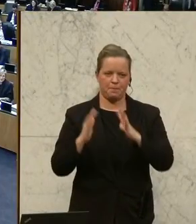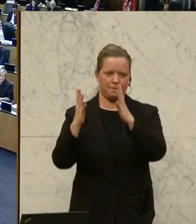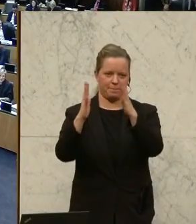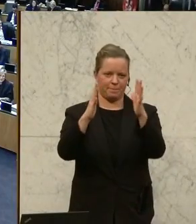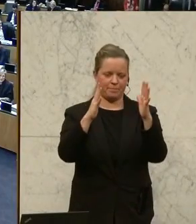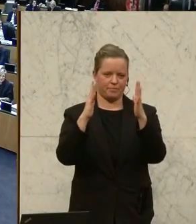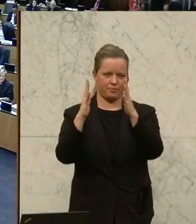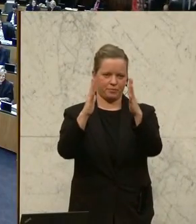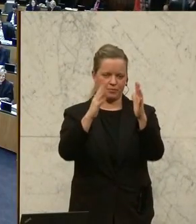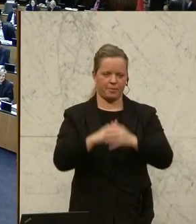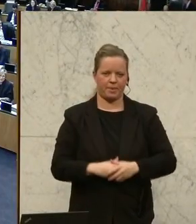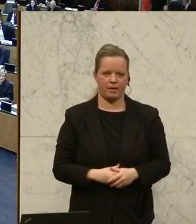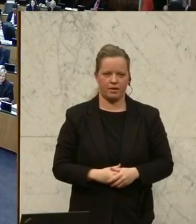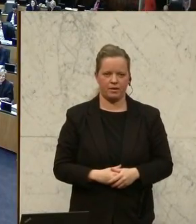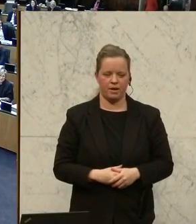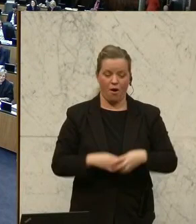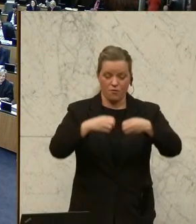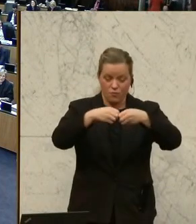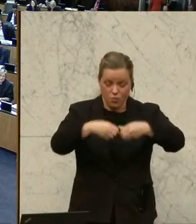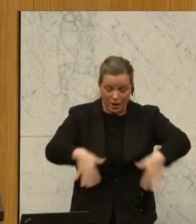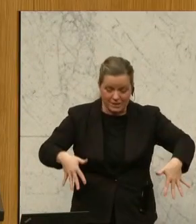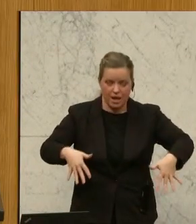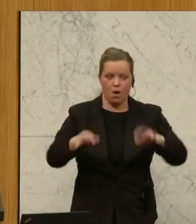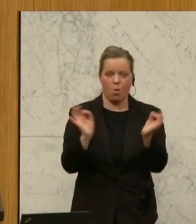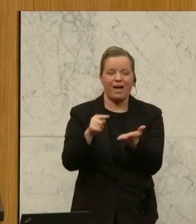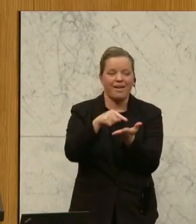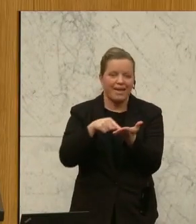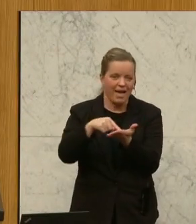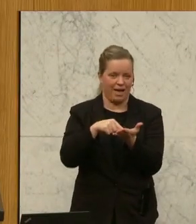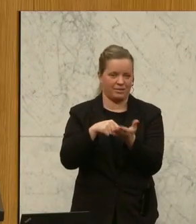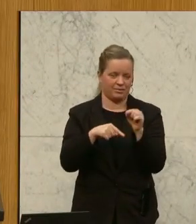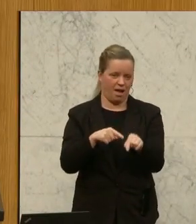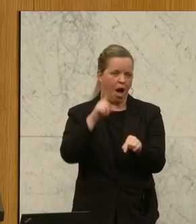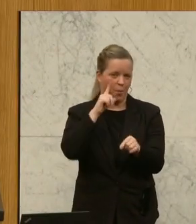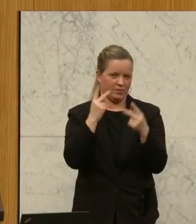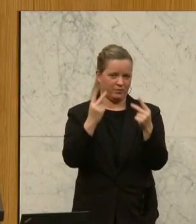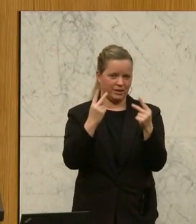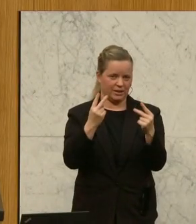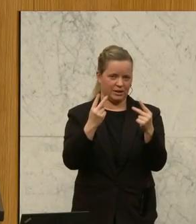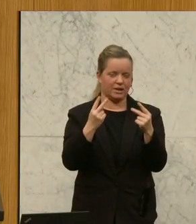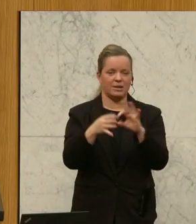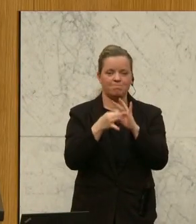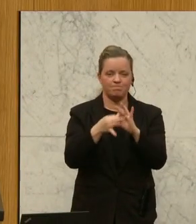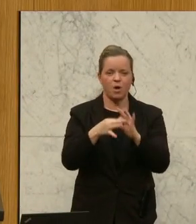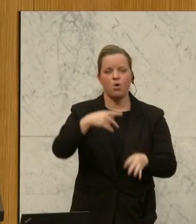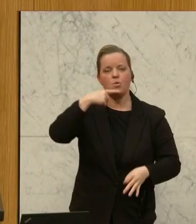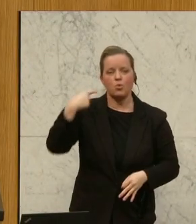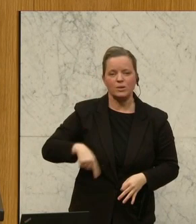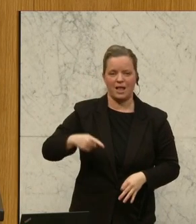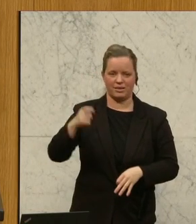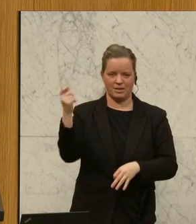Und diese Wurzel und dieser Kern, um den sich alles dreht, das sind diese Russlandsanktionen. Das ist der